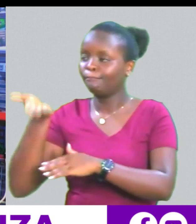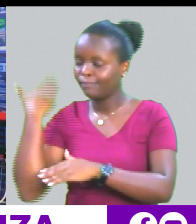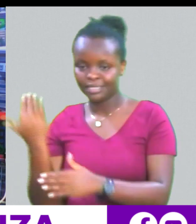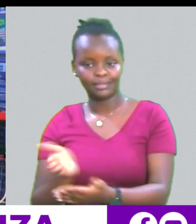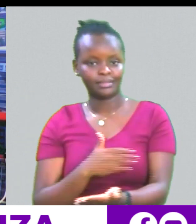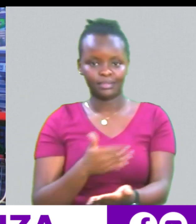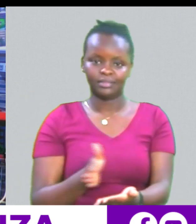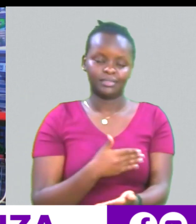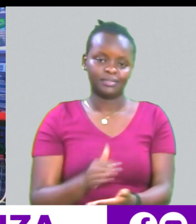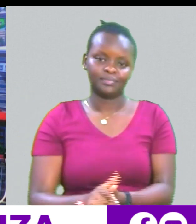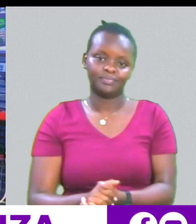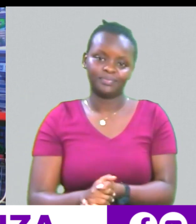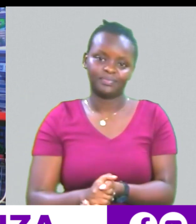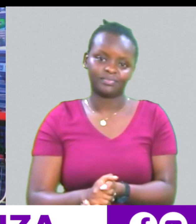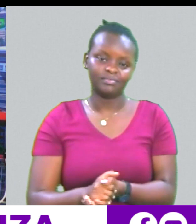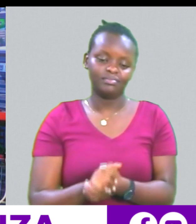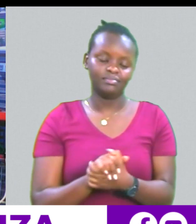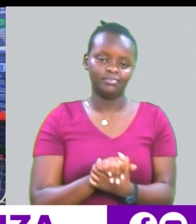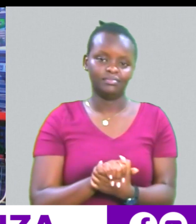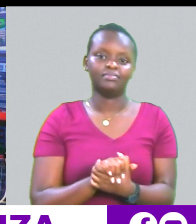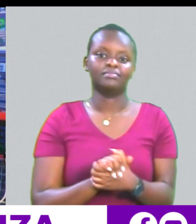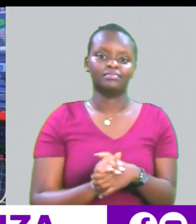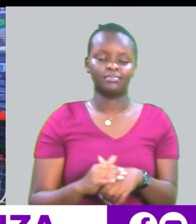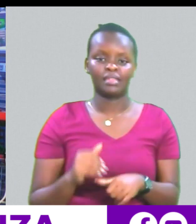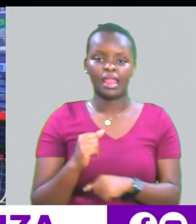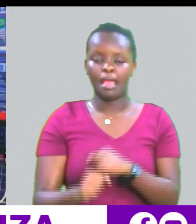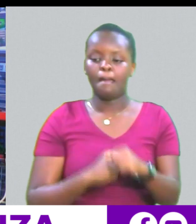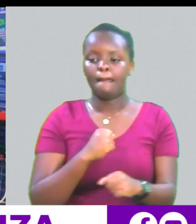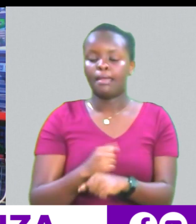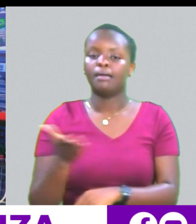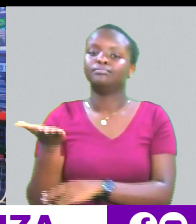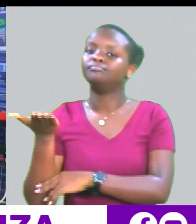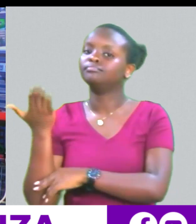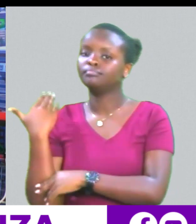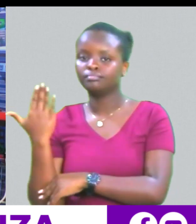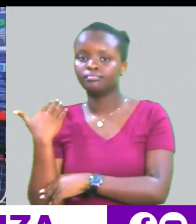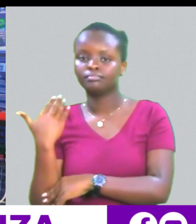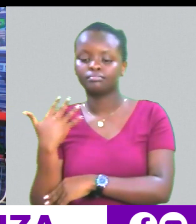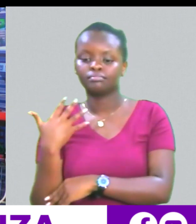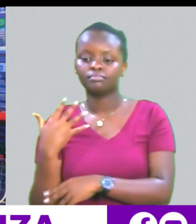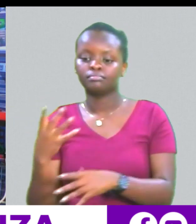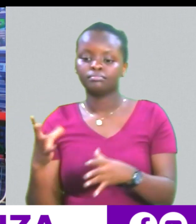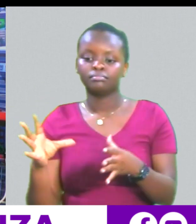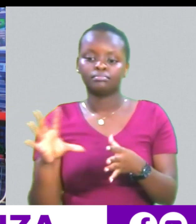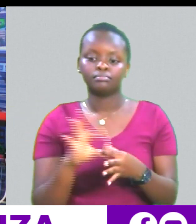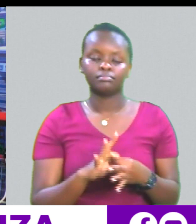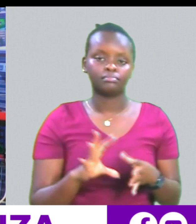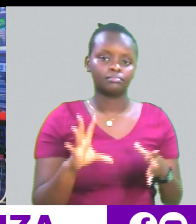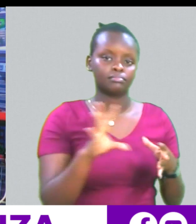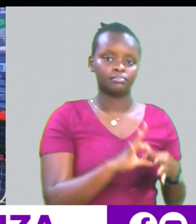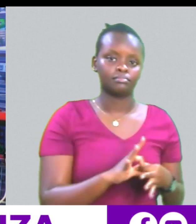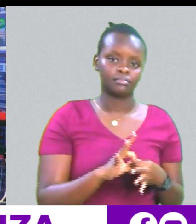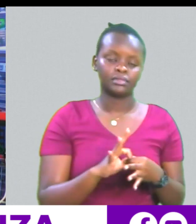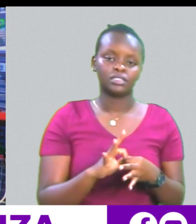In the 1940s And apparently Hili ni combination ya different sounds Nonaona